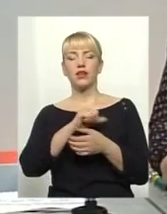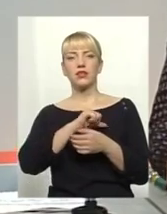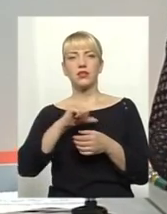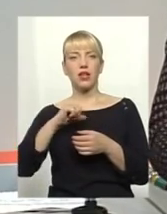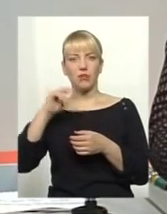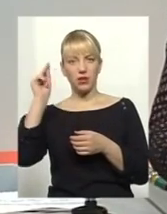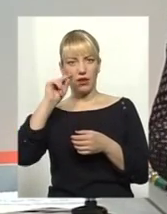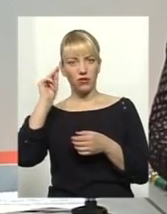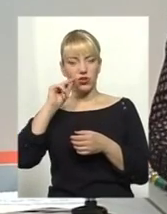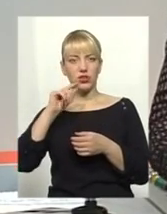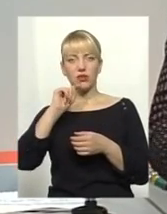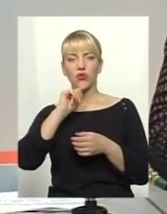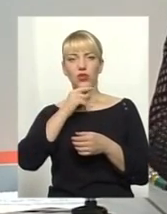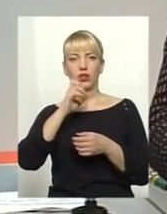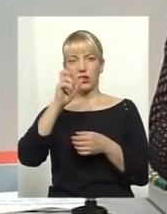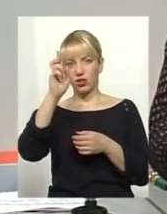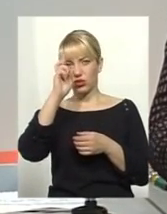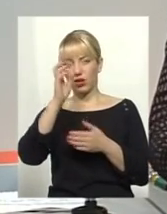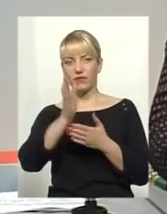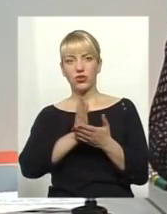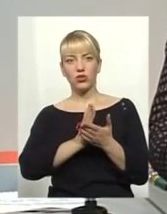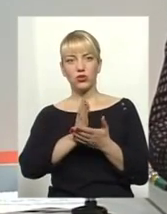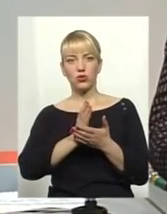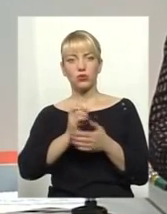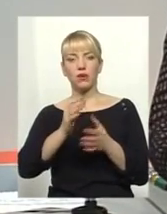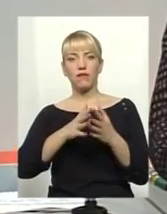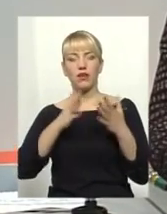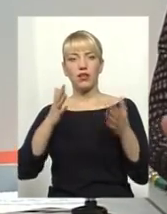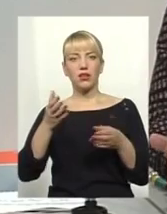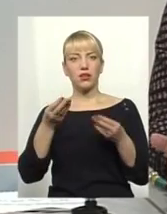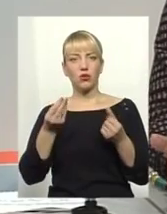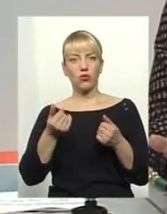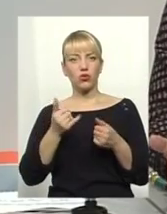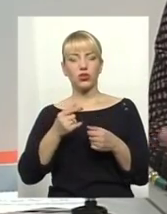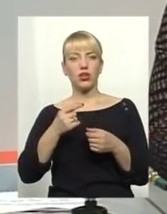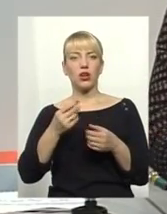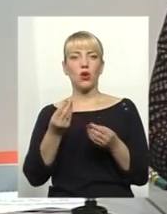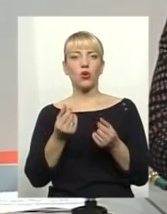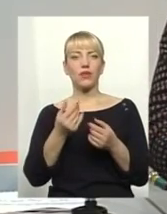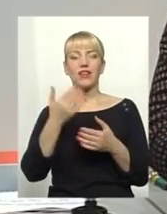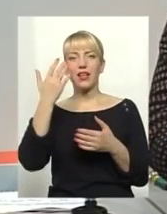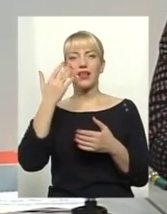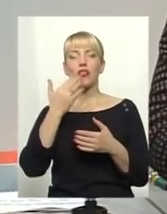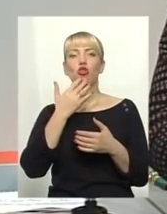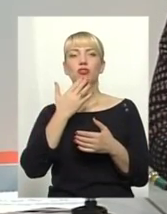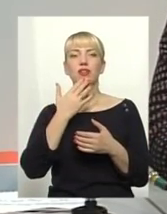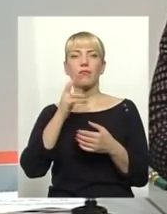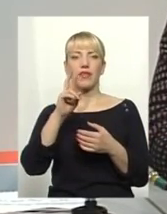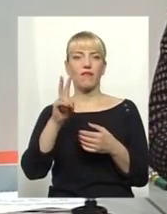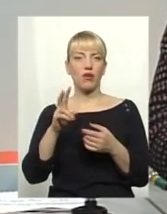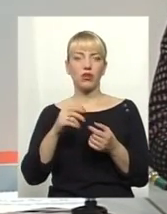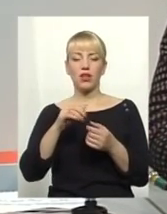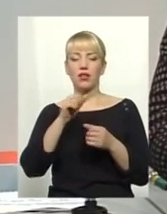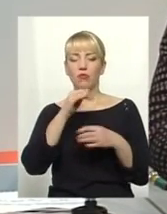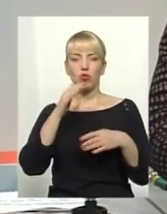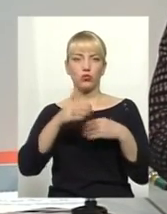заощаджувати на державній службі великі кошти готівки в іноземній валюті, покарати таких